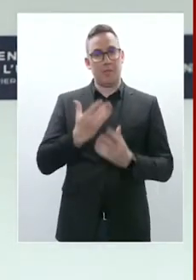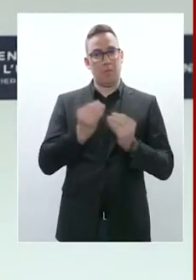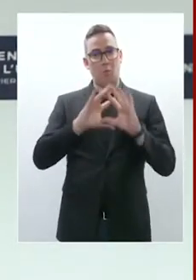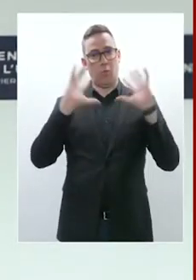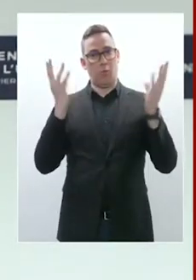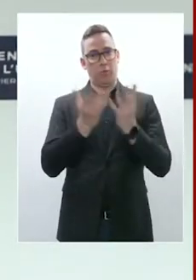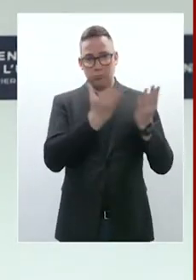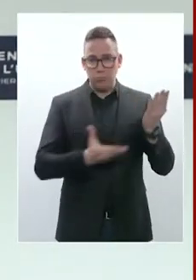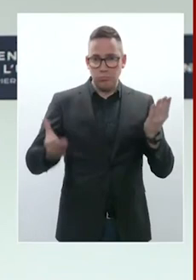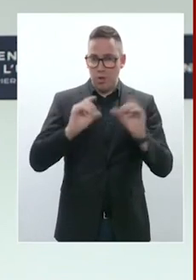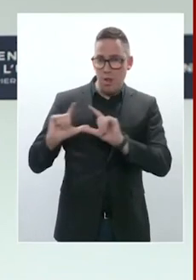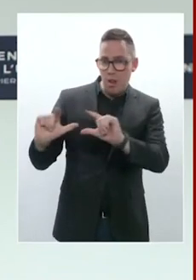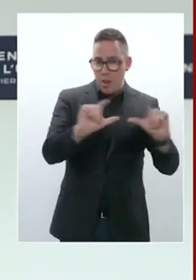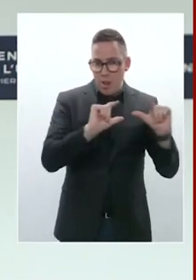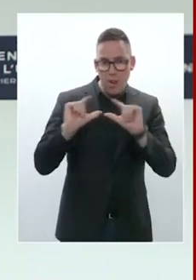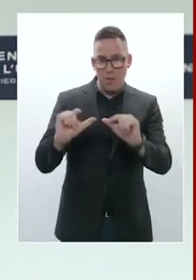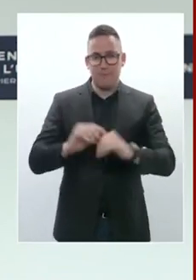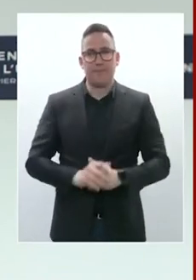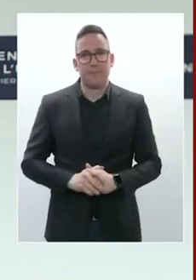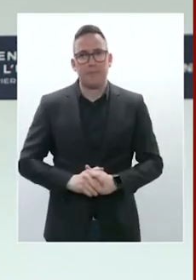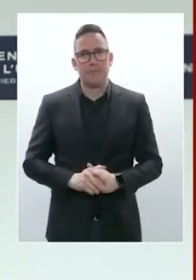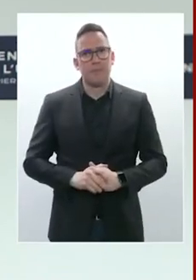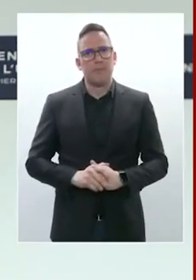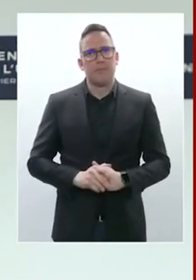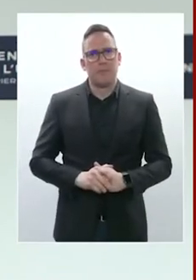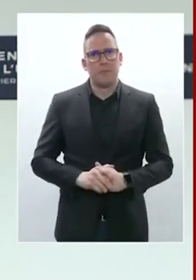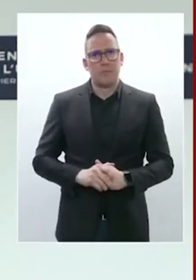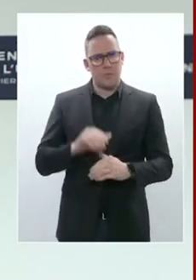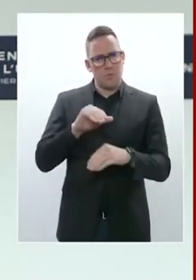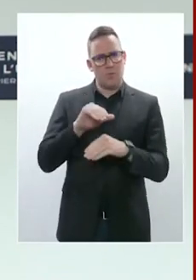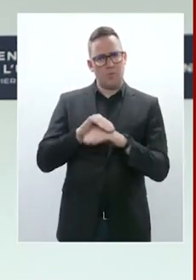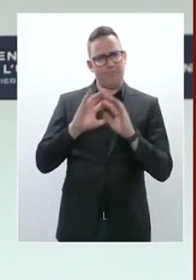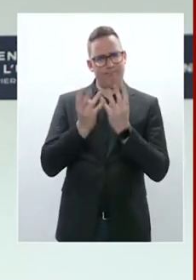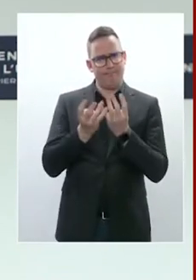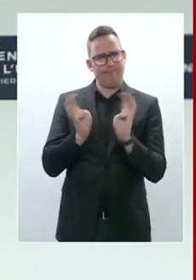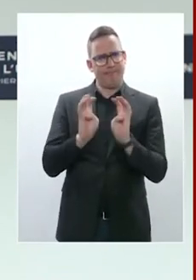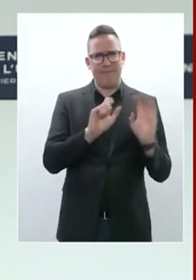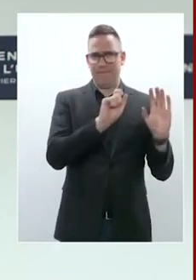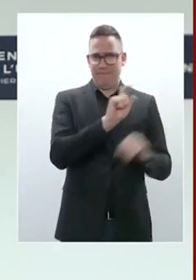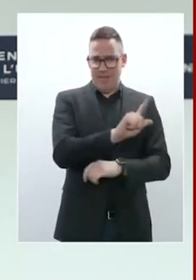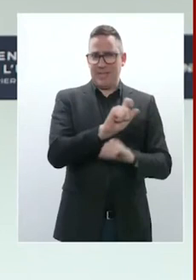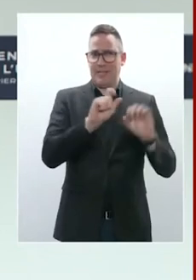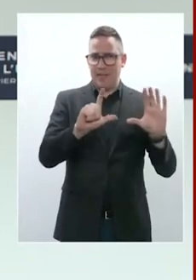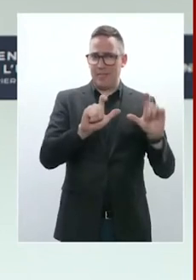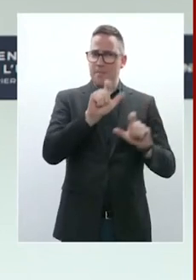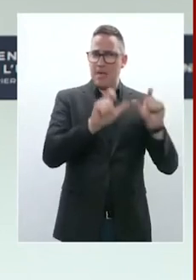27 Etats, dont 21 chefs d'Etat et de gouvernement, ce soir à Paris,